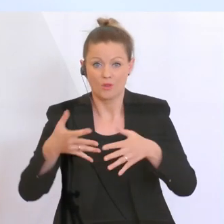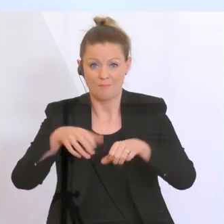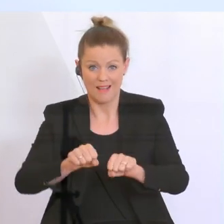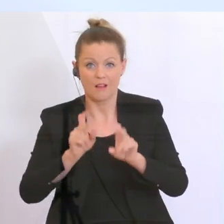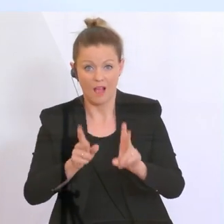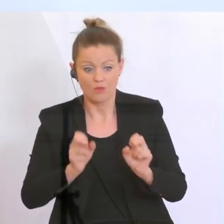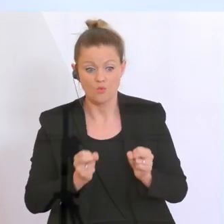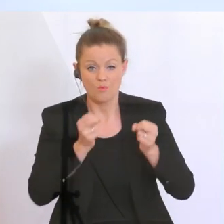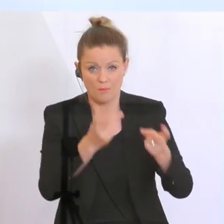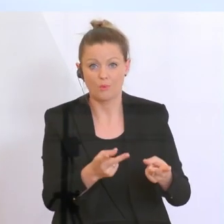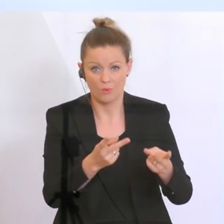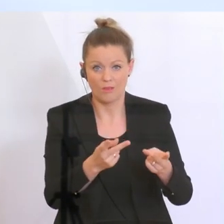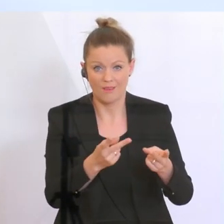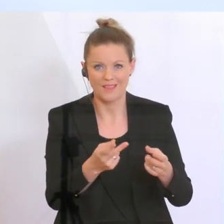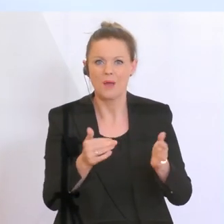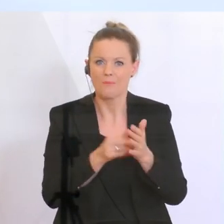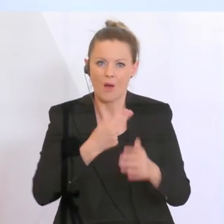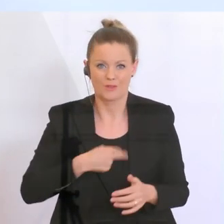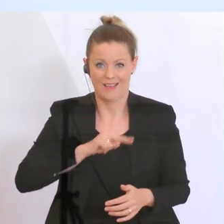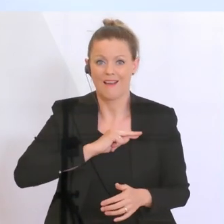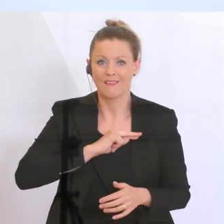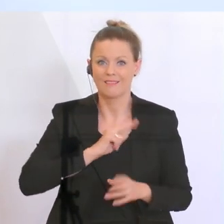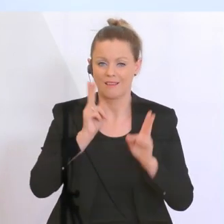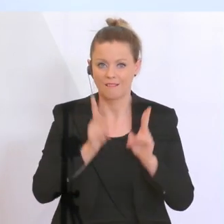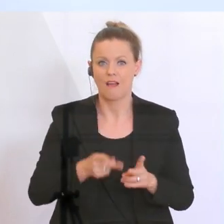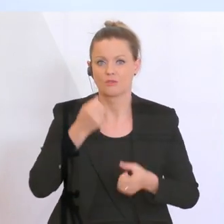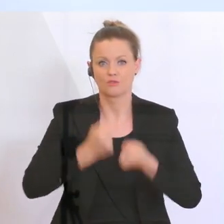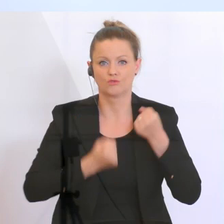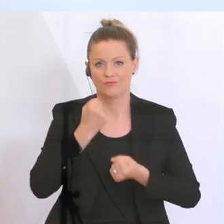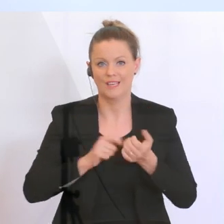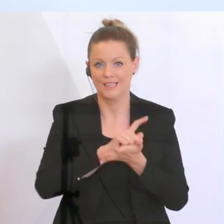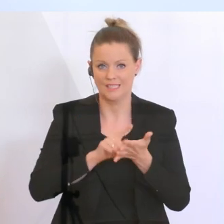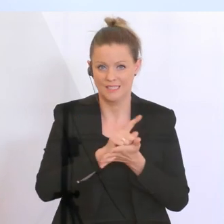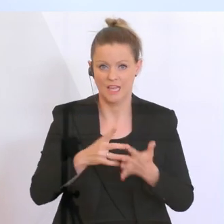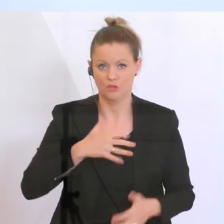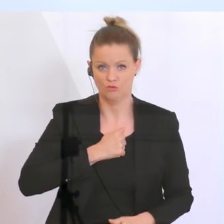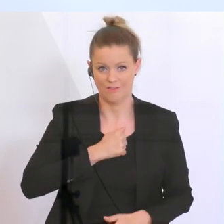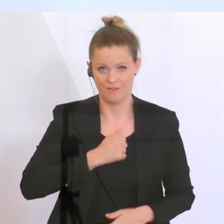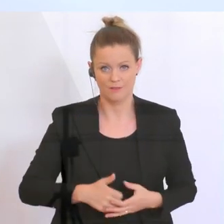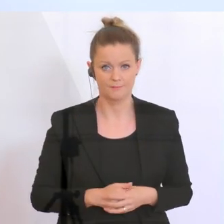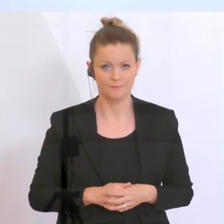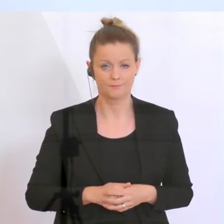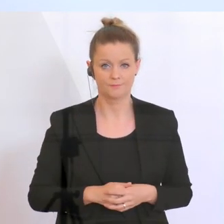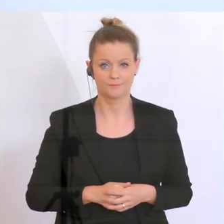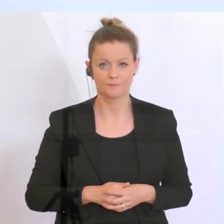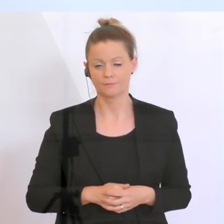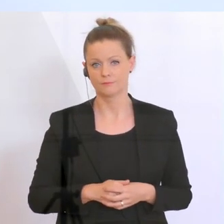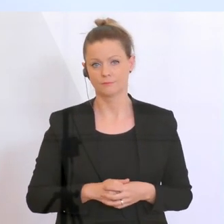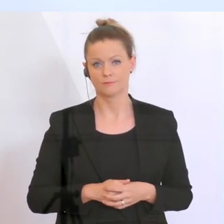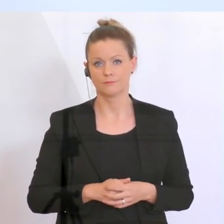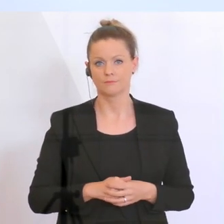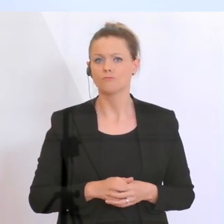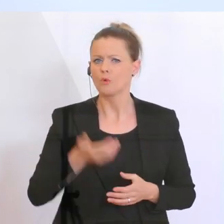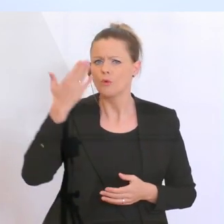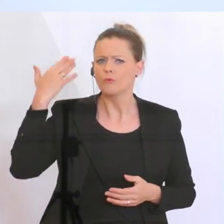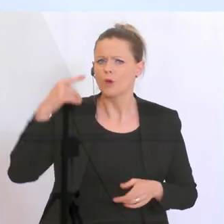Überbrückung und er braucht auch diese Garantien, um über diese schwierige Zeit hinweg zu kommen. Das hat es zwar auch schon